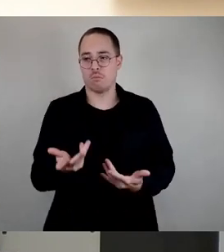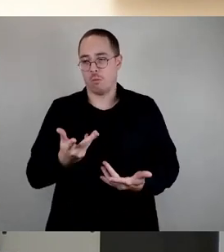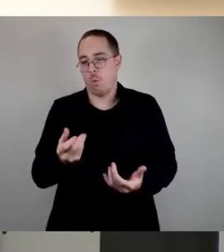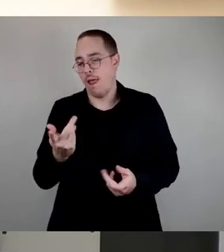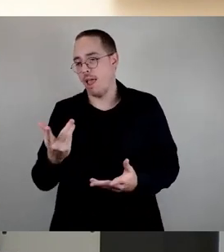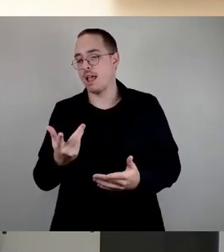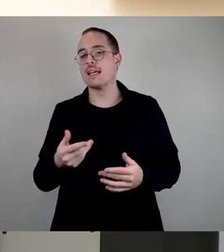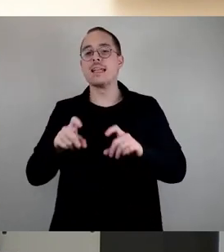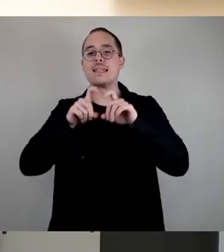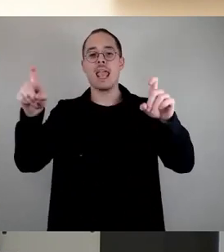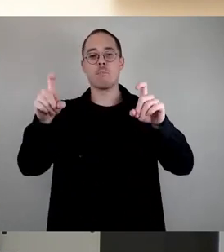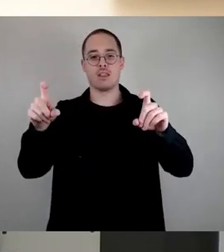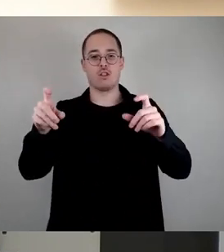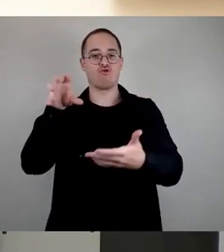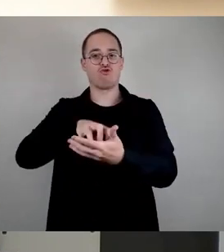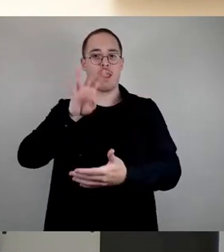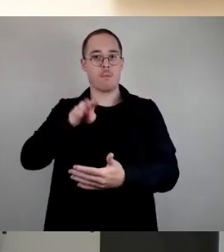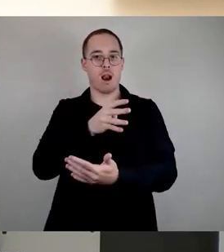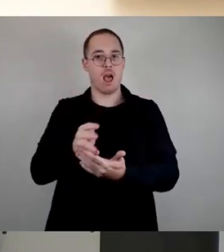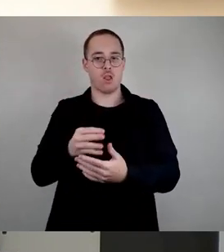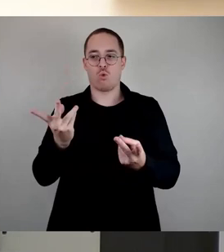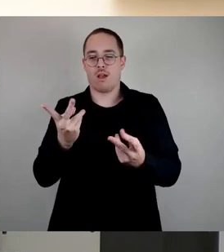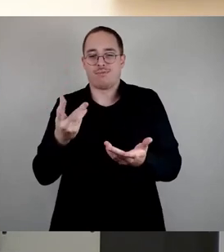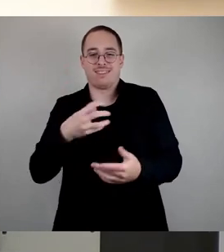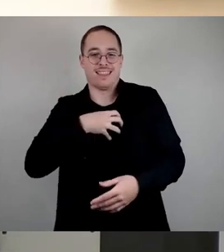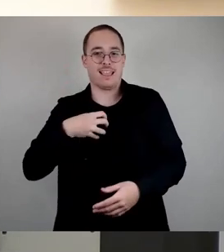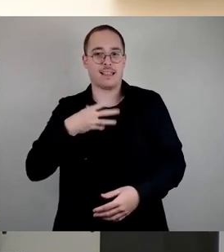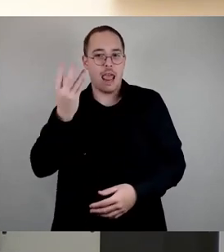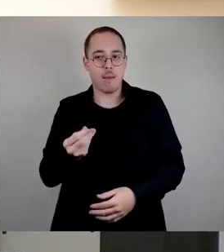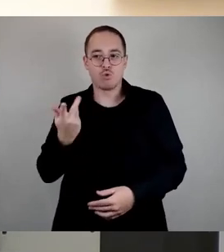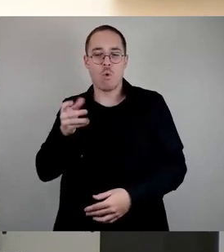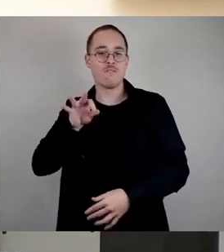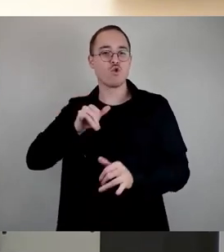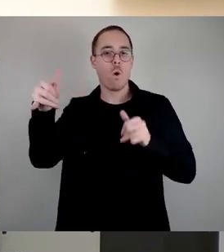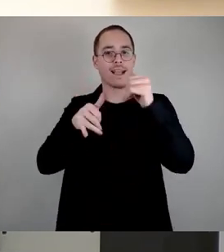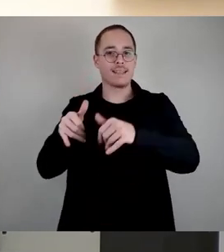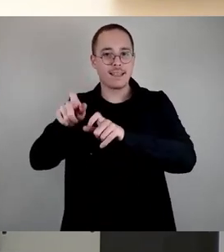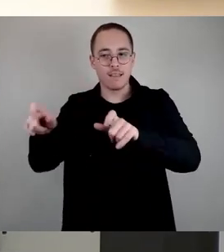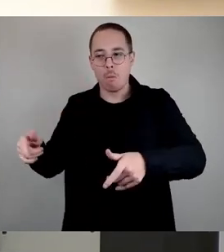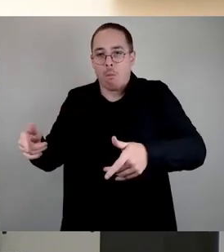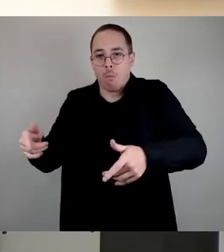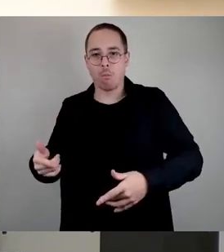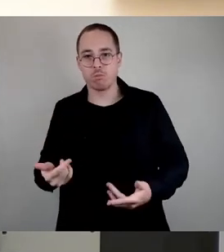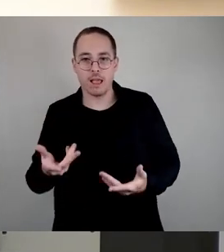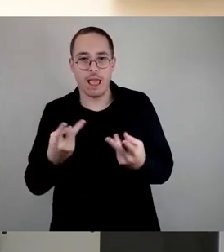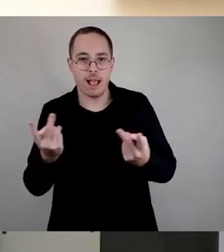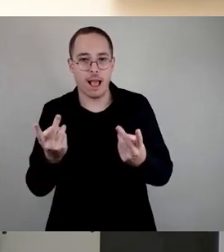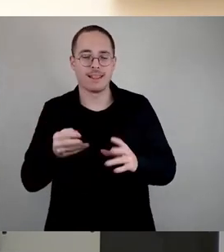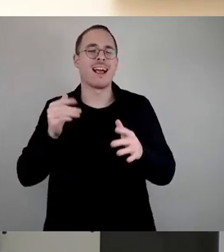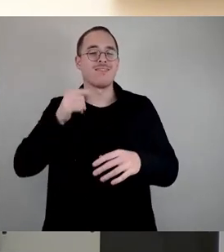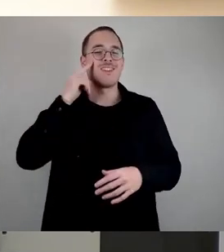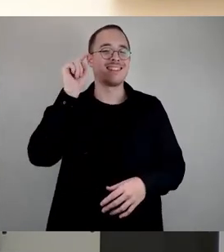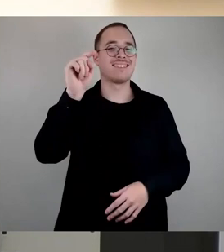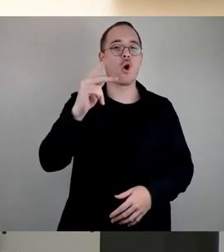Themenstadtplan oder auch eine Dresden-App. Insofern wäre es aus meiner Sicht sinnvoll, ja, Kollegin Krause wird jetzt gleich wieder mosern, ich sehe es schon,